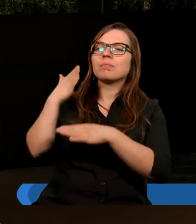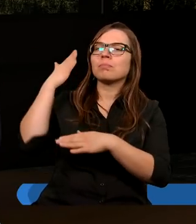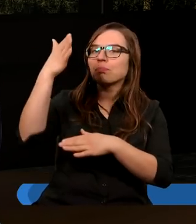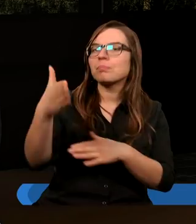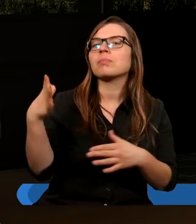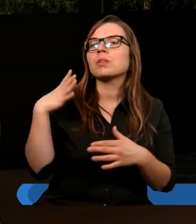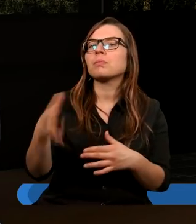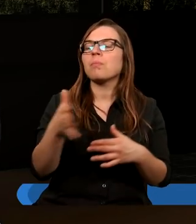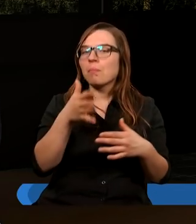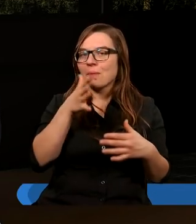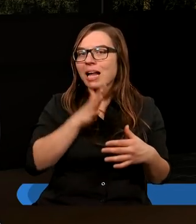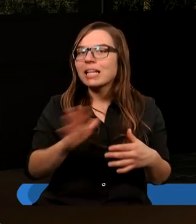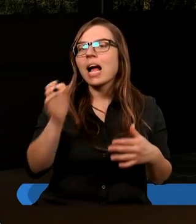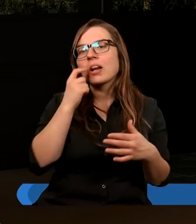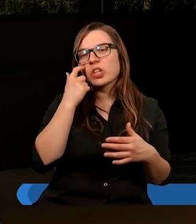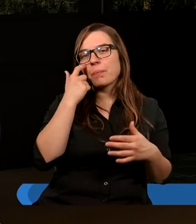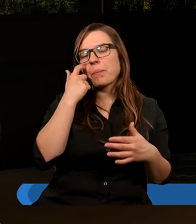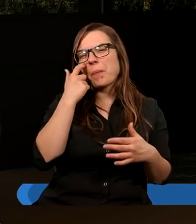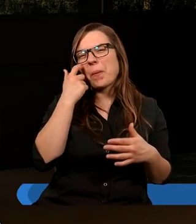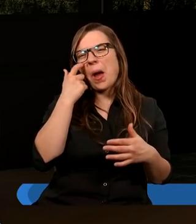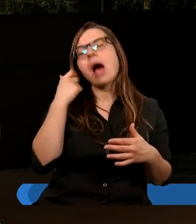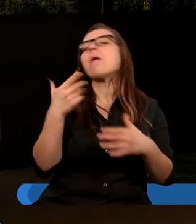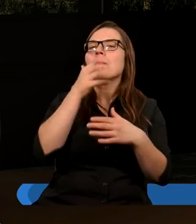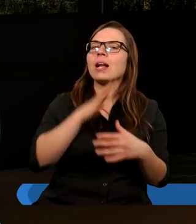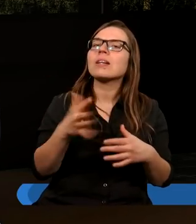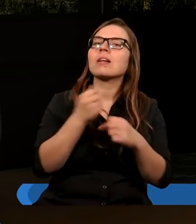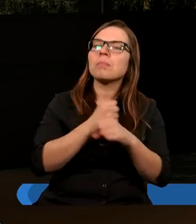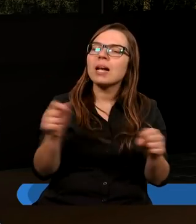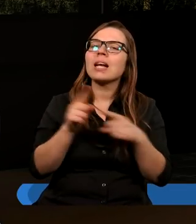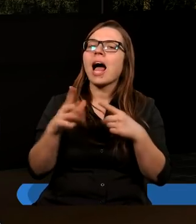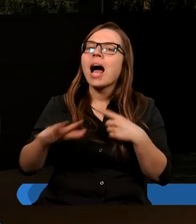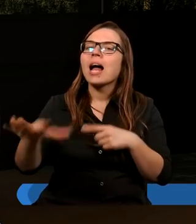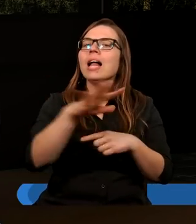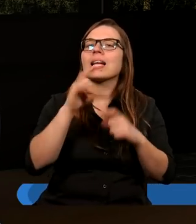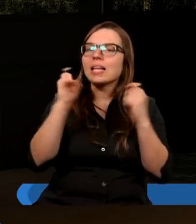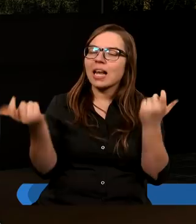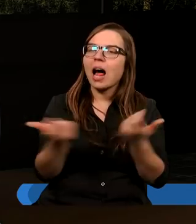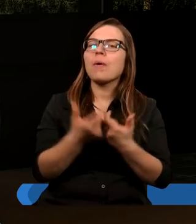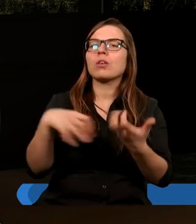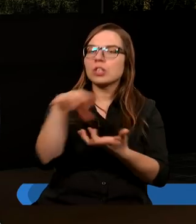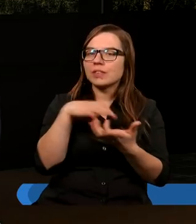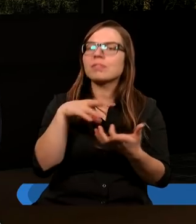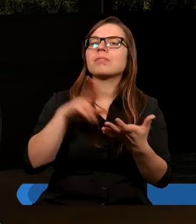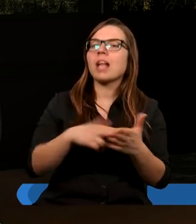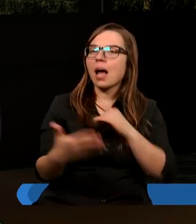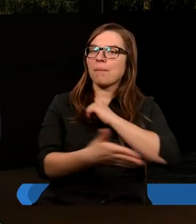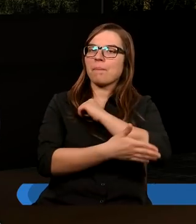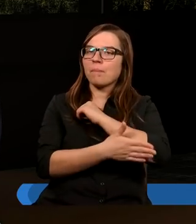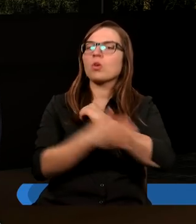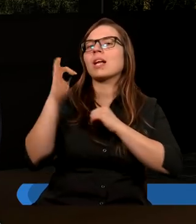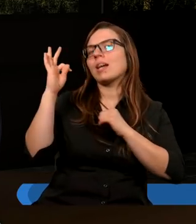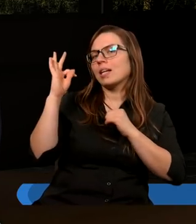Mesjasz, który jest Mesjaszem, zbawicielem dla całego świata na podstawie